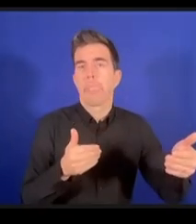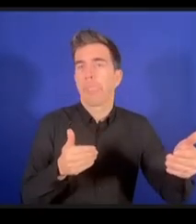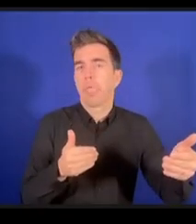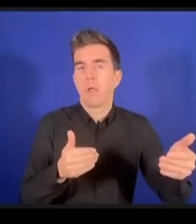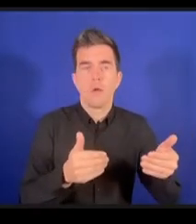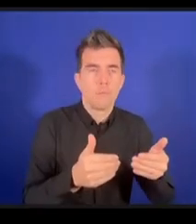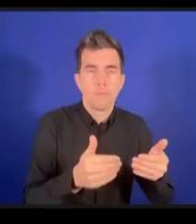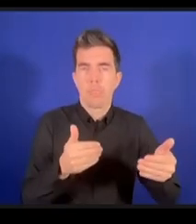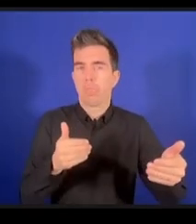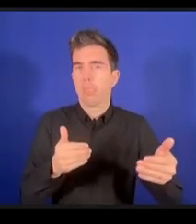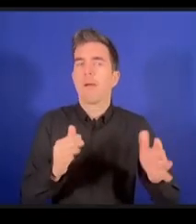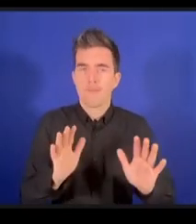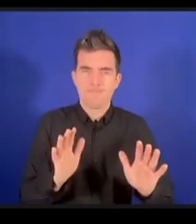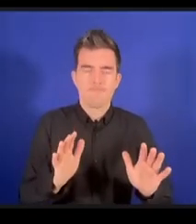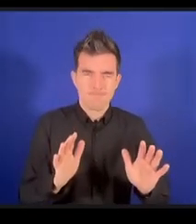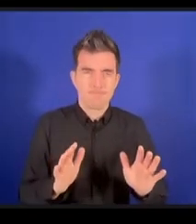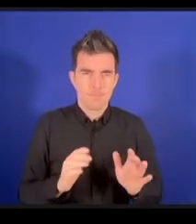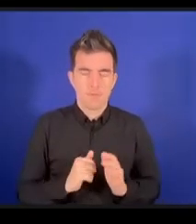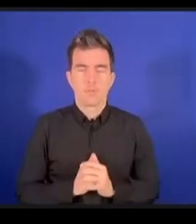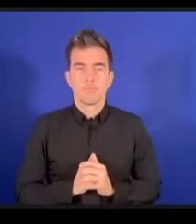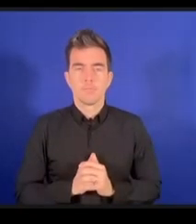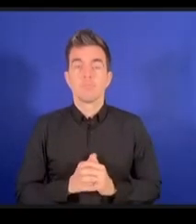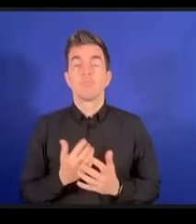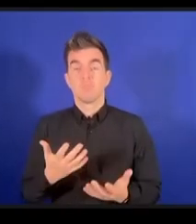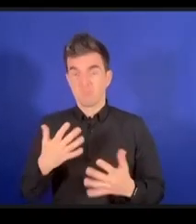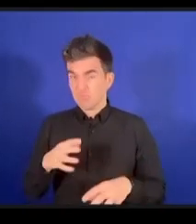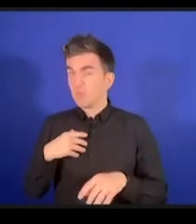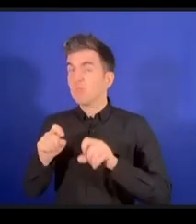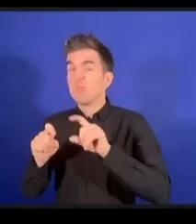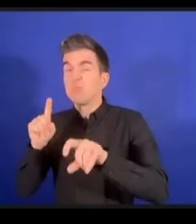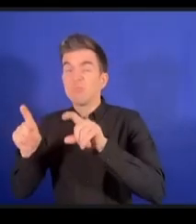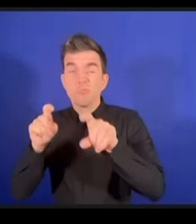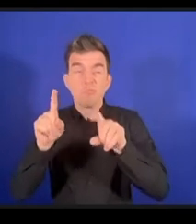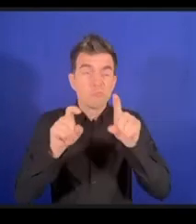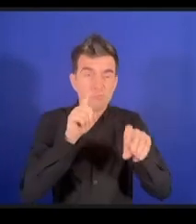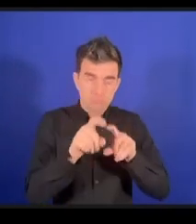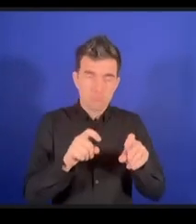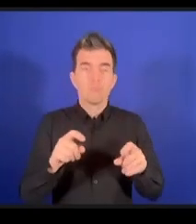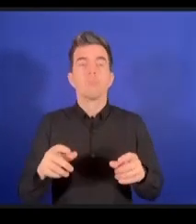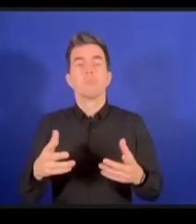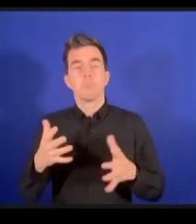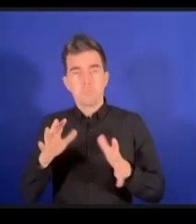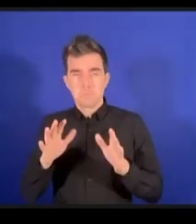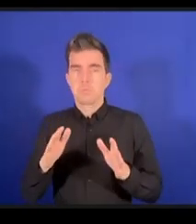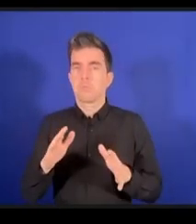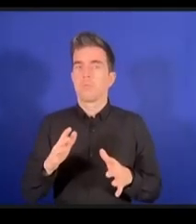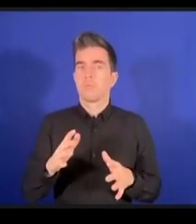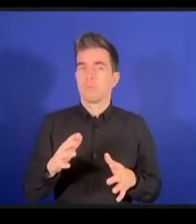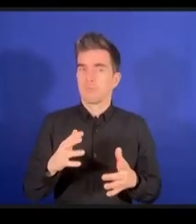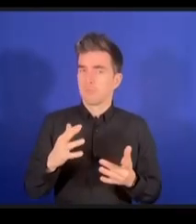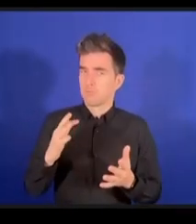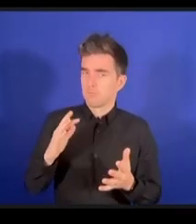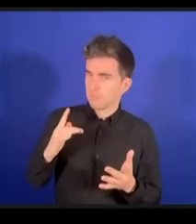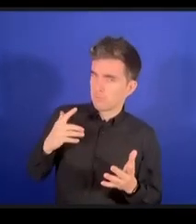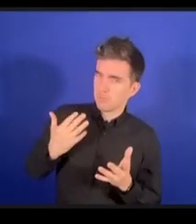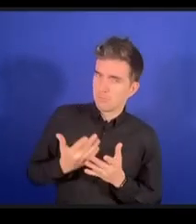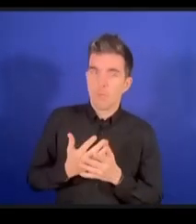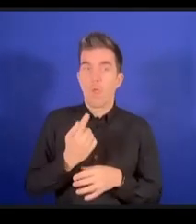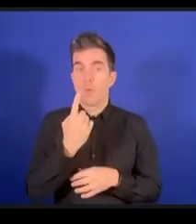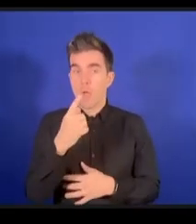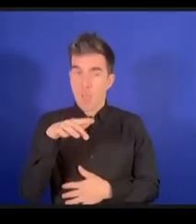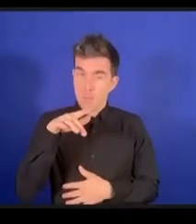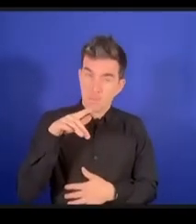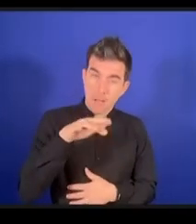menée auprès d'un million de sites Internet en 2022 indique que 97%